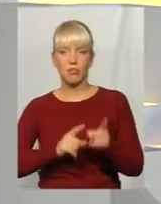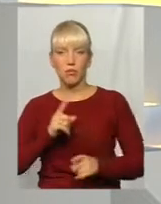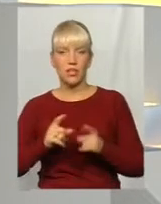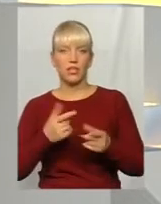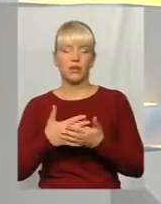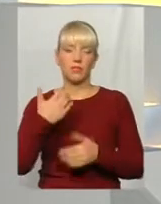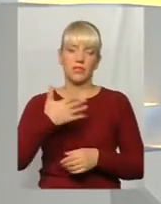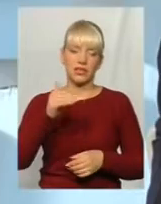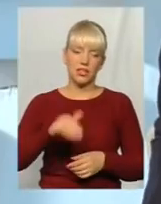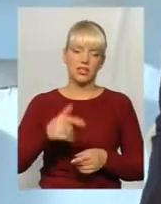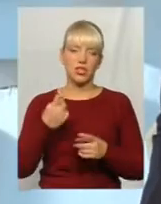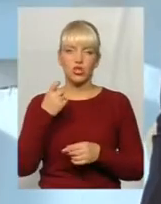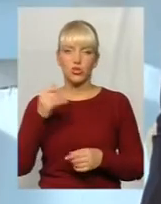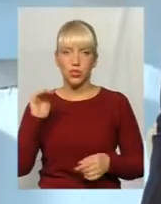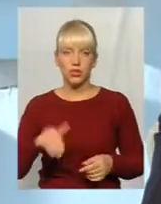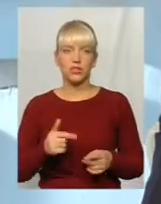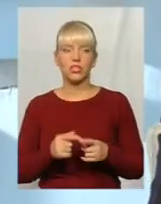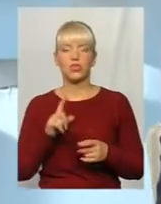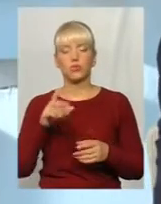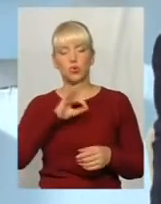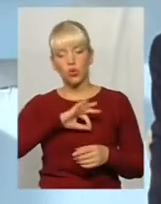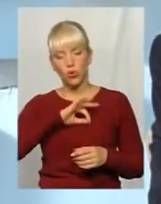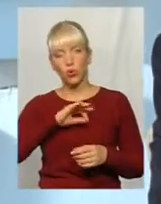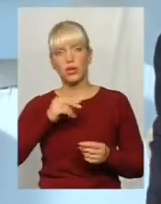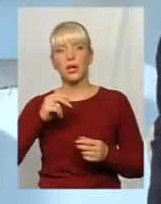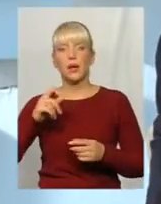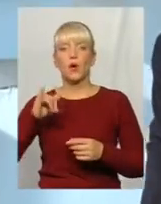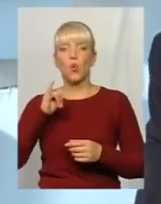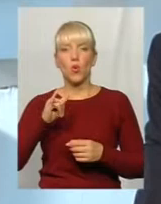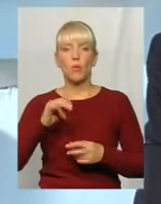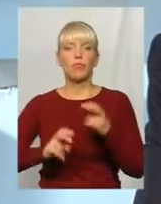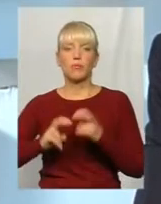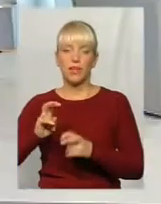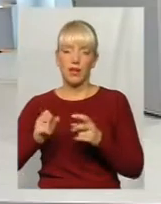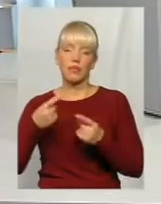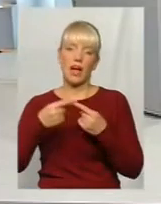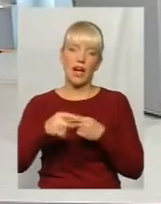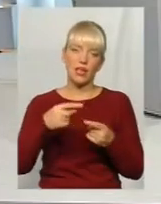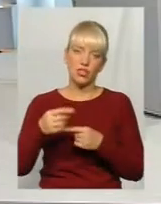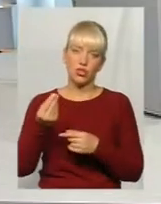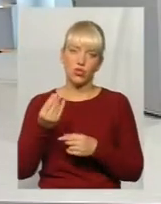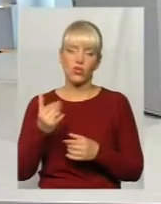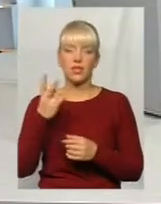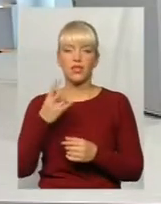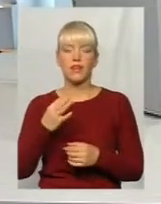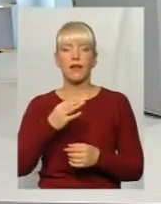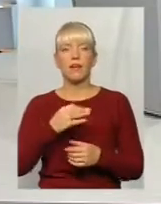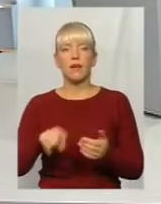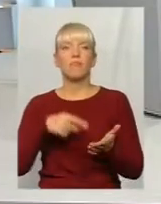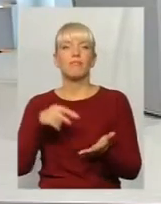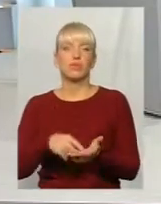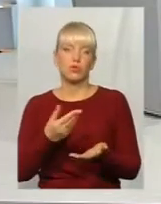тисяч, до 10 тисяч ці кошти надходять комунальним підприємствам, це все більше міський бюджет, але над цим попрацюємо. Власне, наші комунальні підприємства